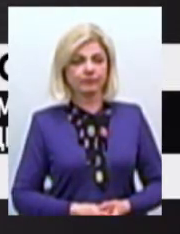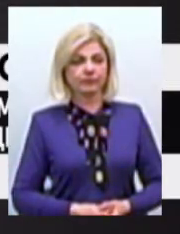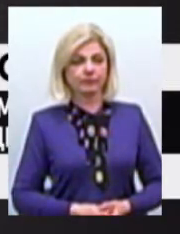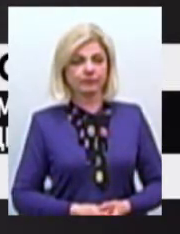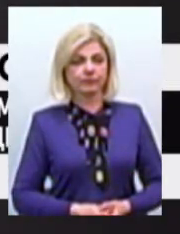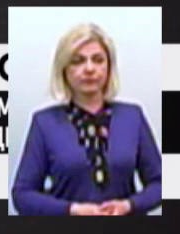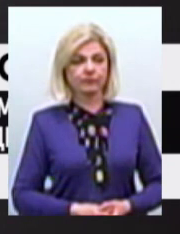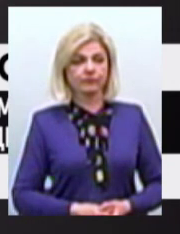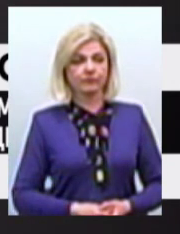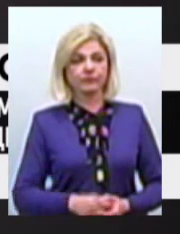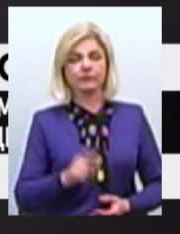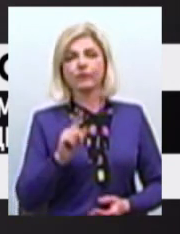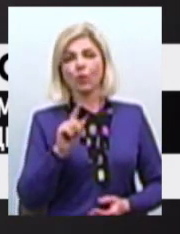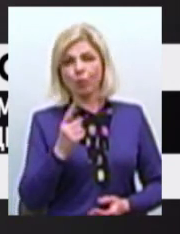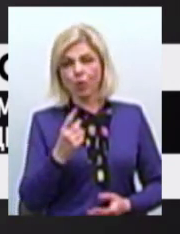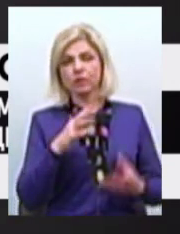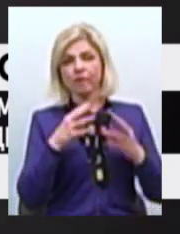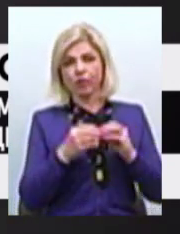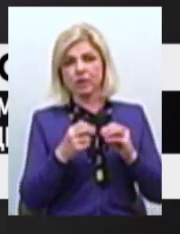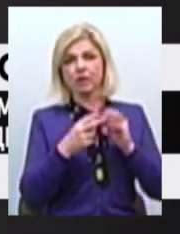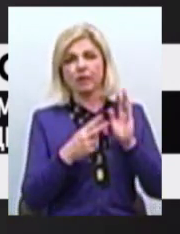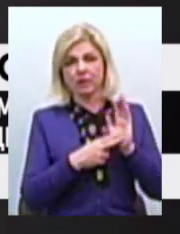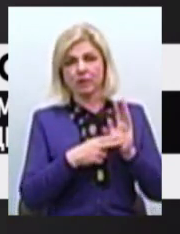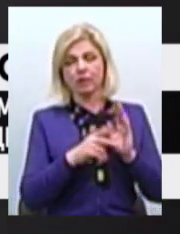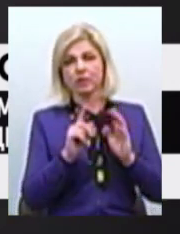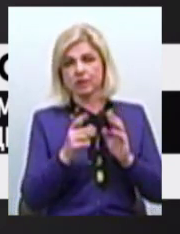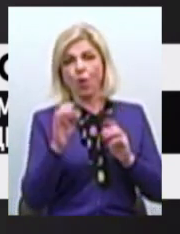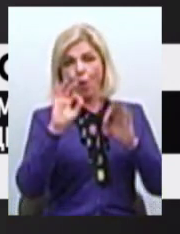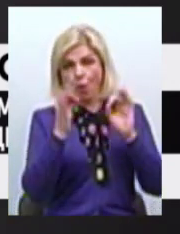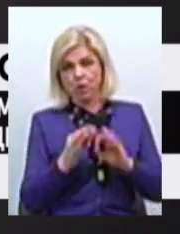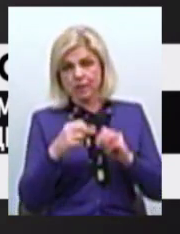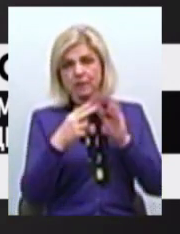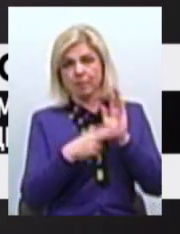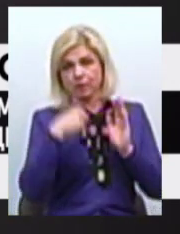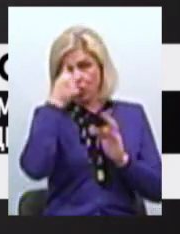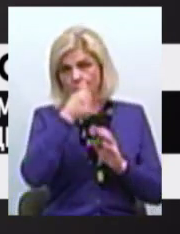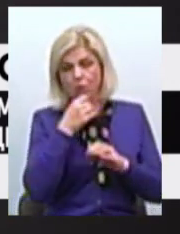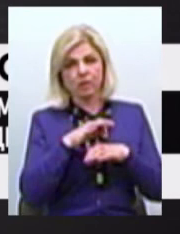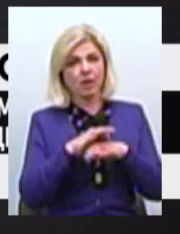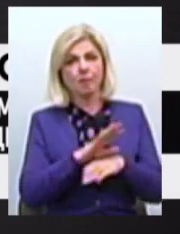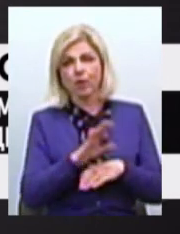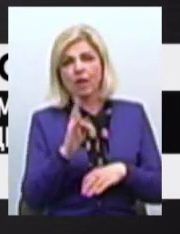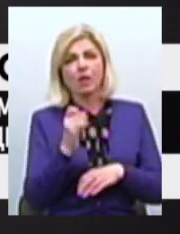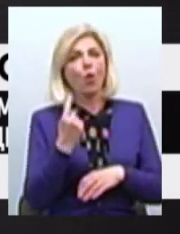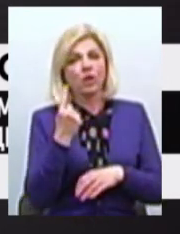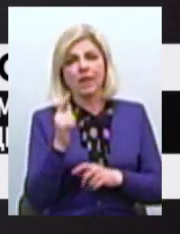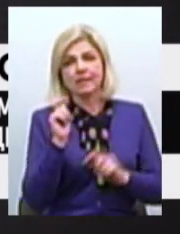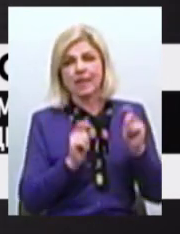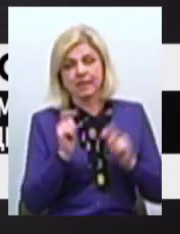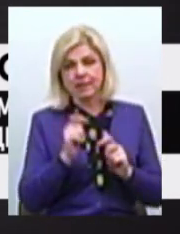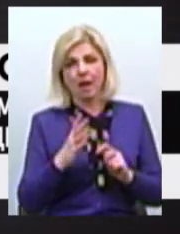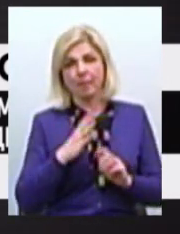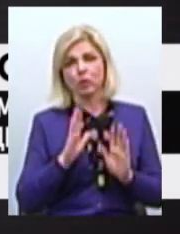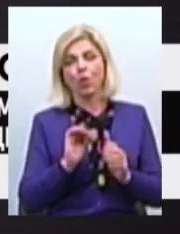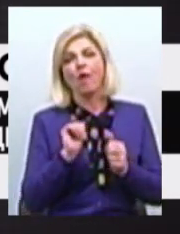Чому з осені 2017 року не проводилась жодна чергова сесія А була тільки